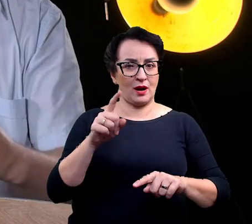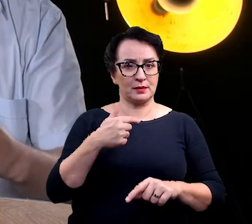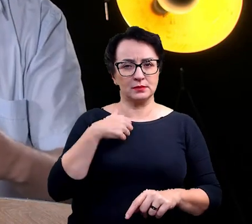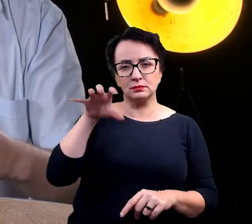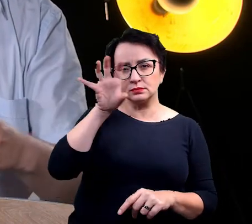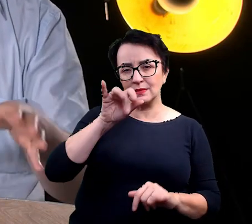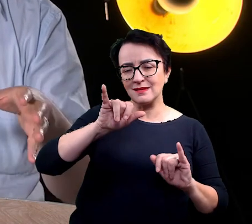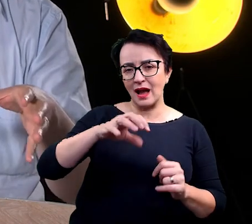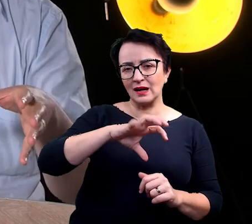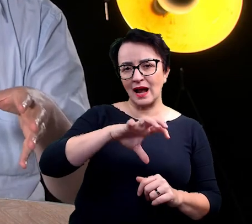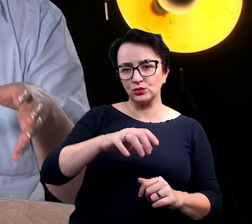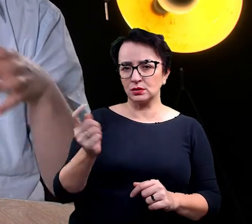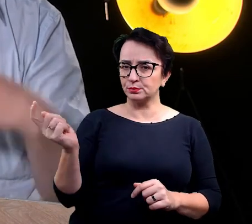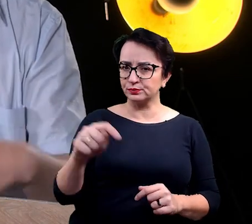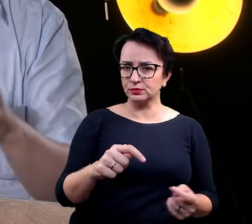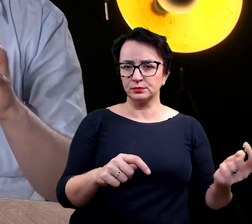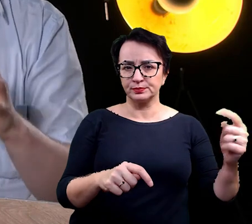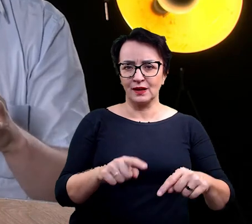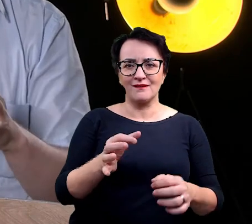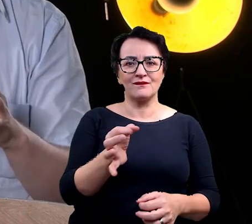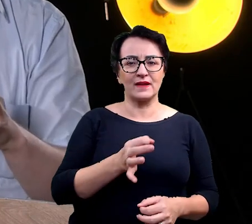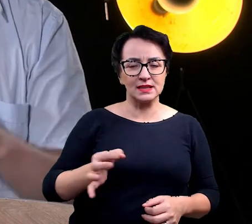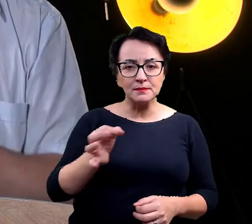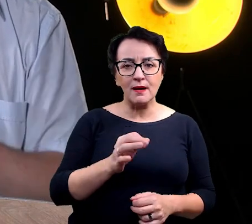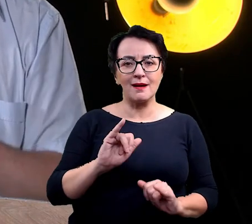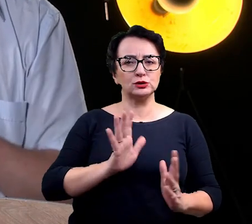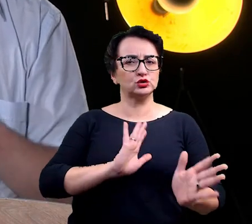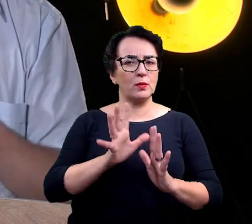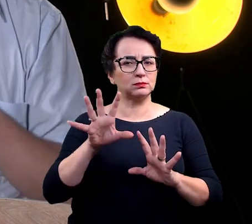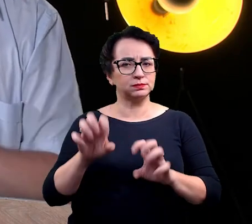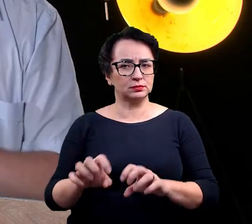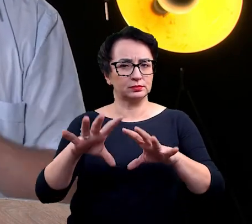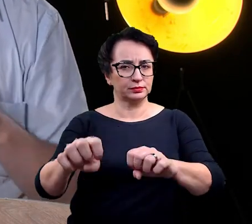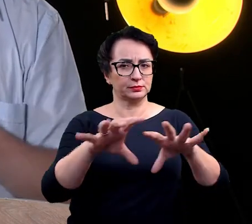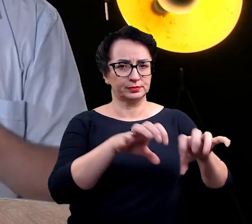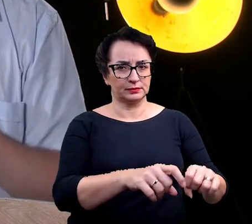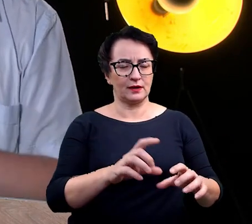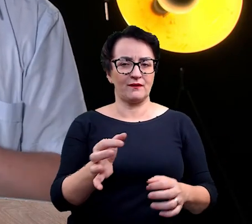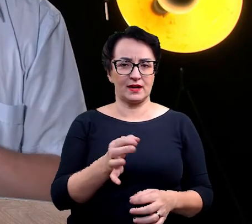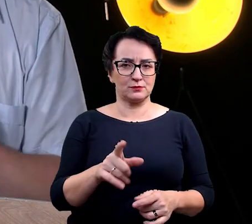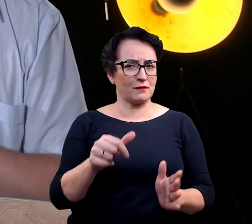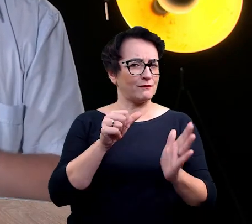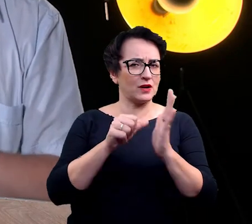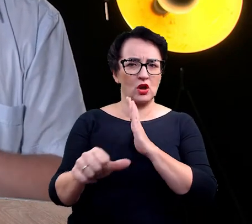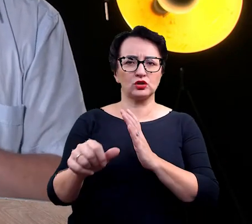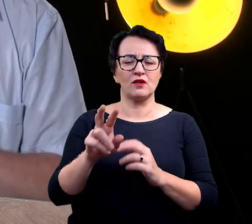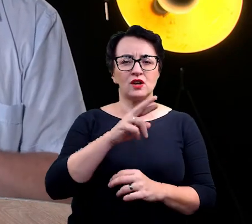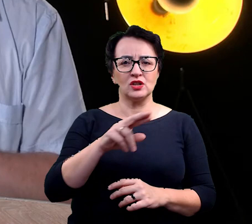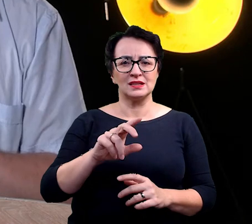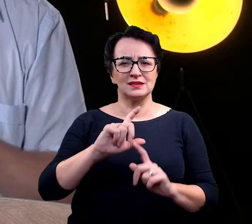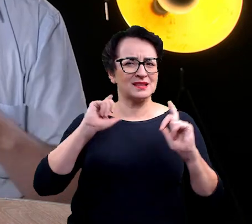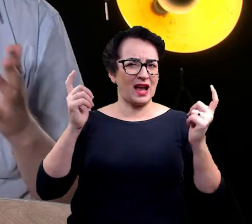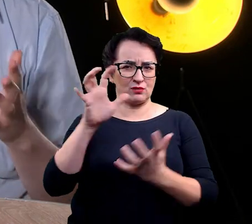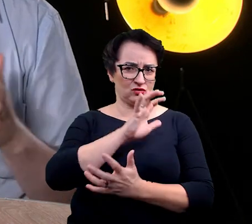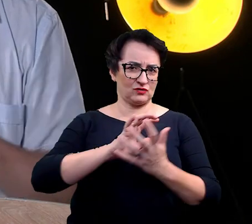przebywają na tę wyspę i w jaki sposób ją kolonizują. Także to jest rzecz unikalna w skali świata. I te